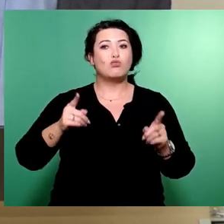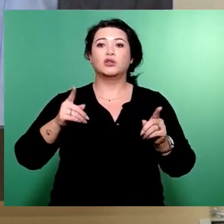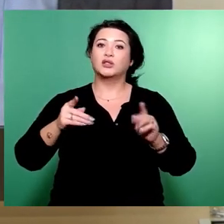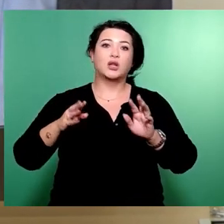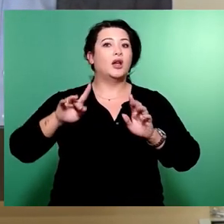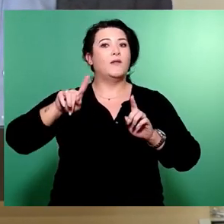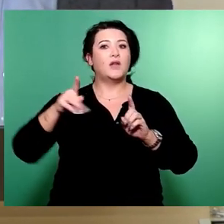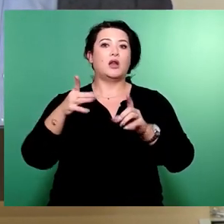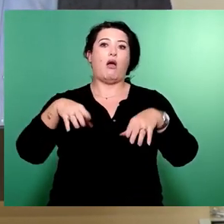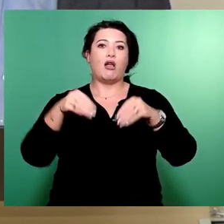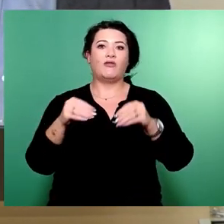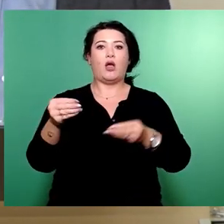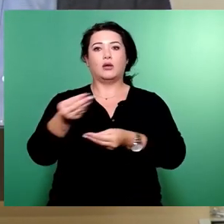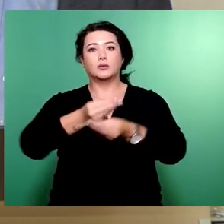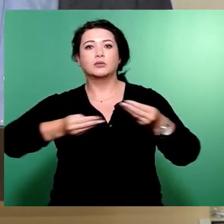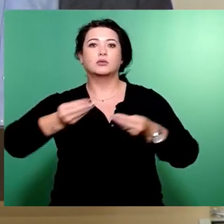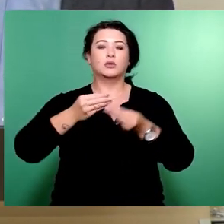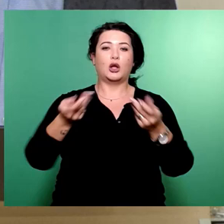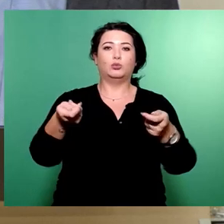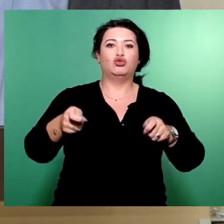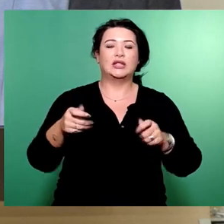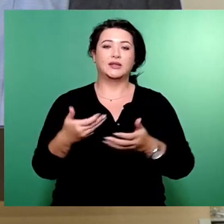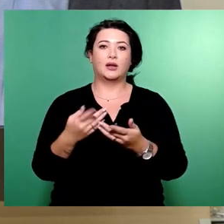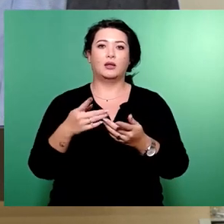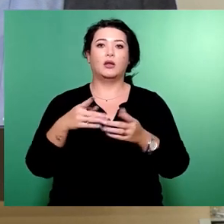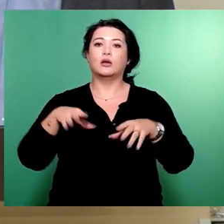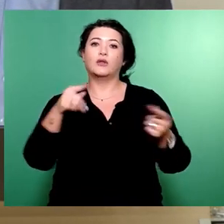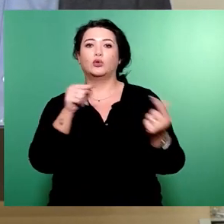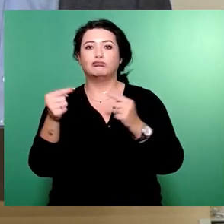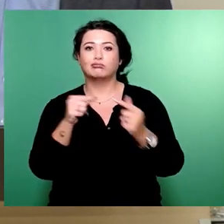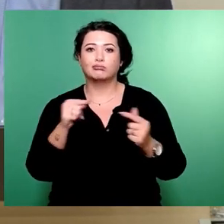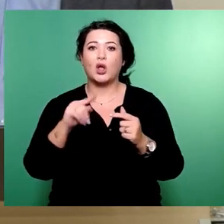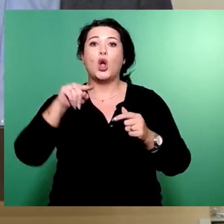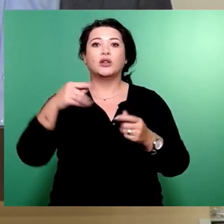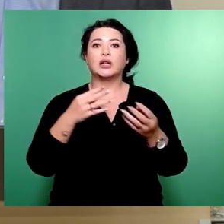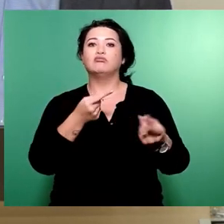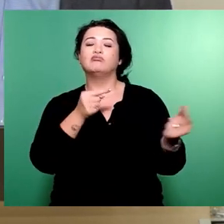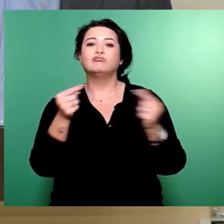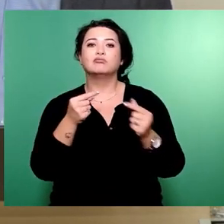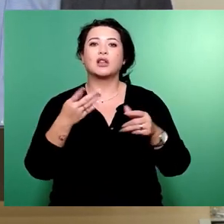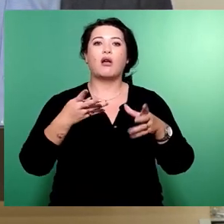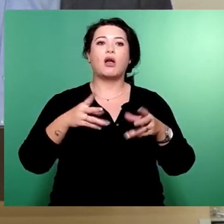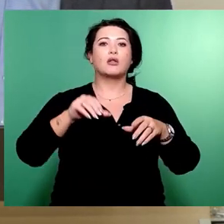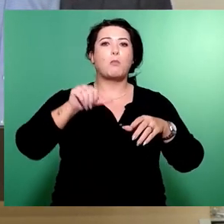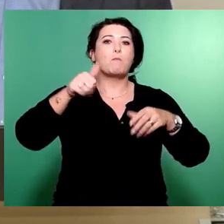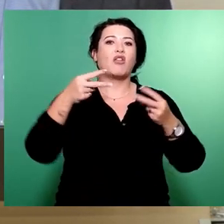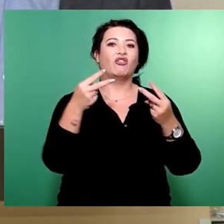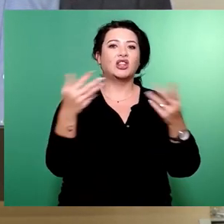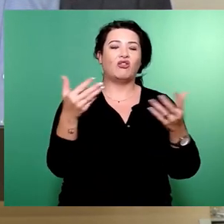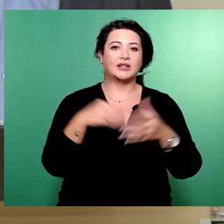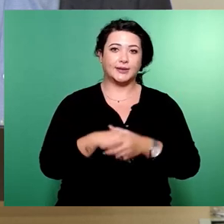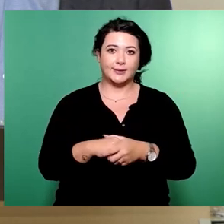es gilt immer wieder, eine Debatte um Priorisierung dafür zu machen. Und